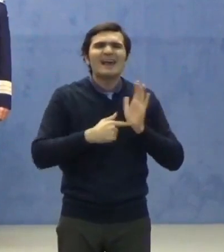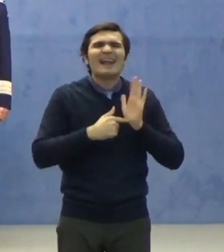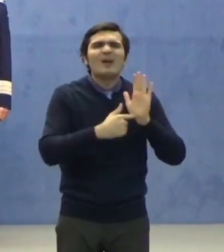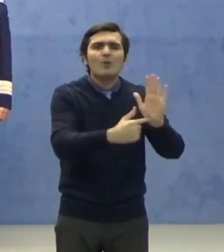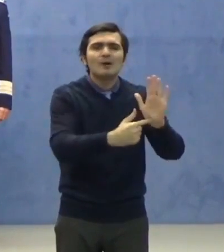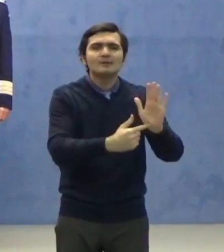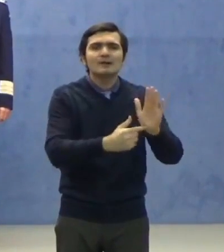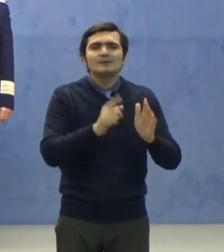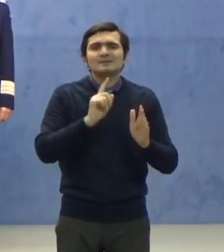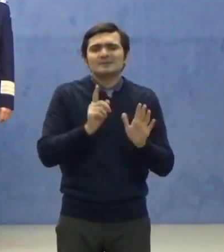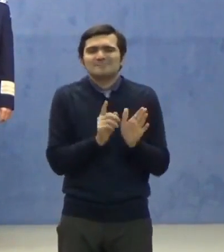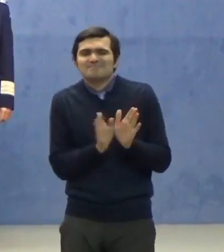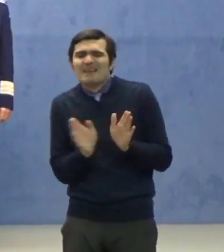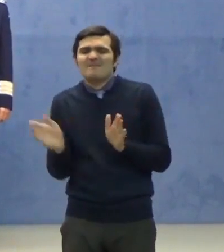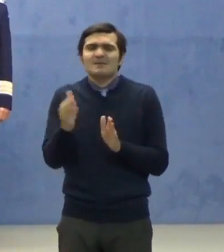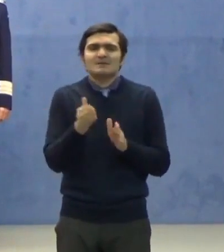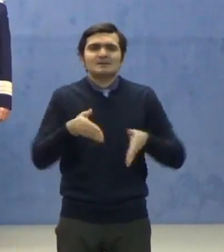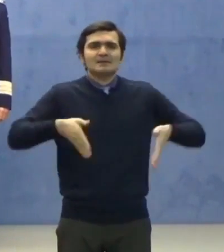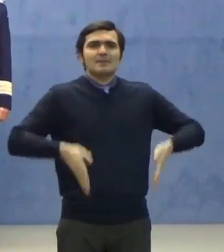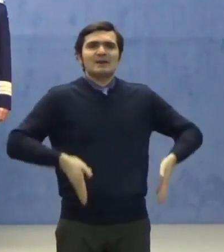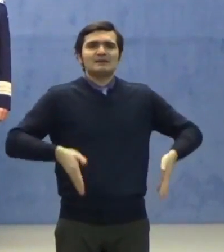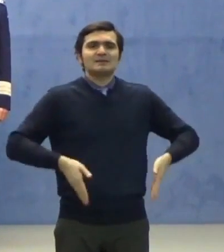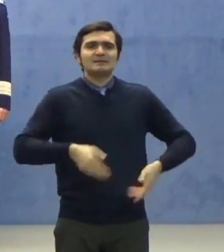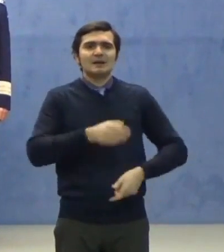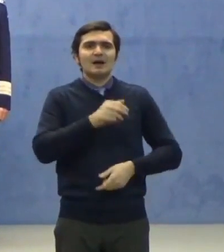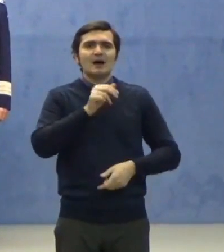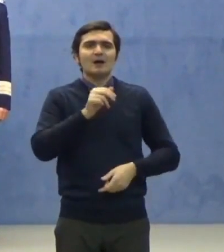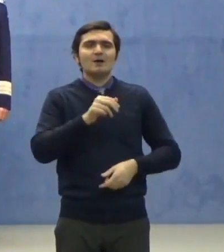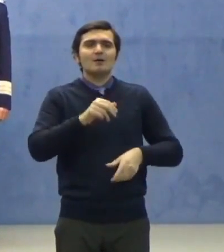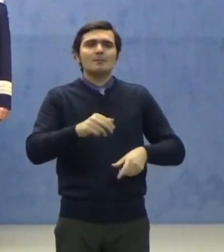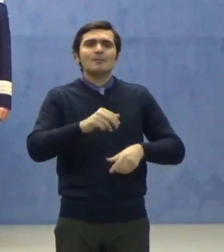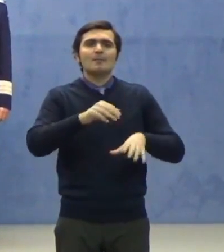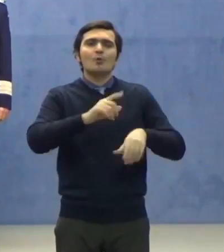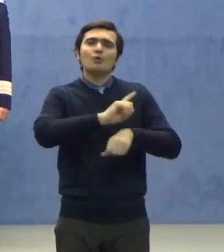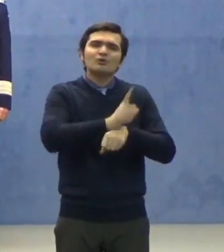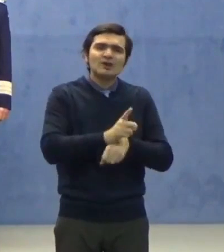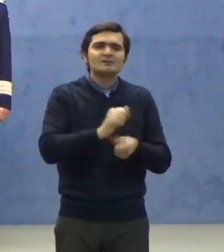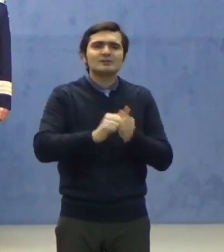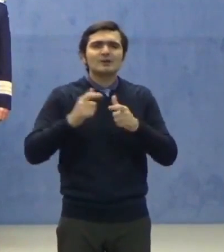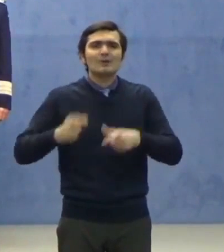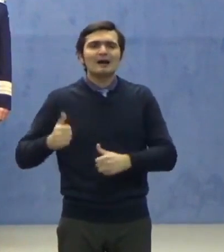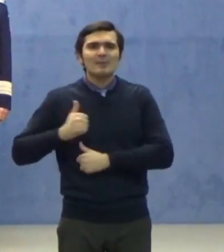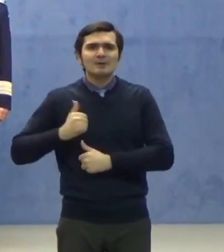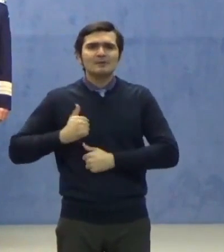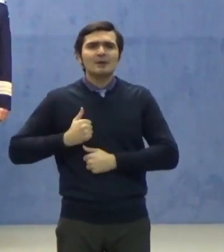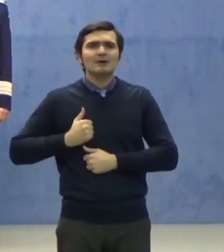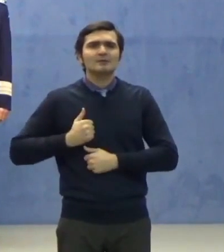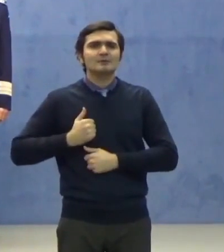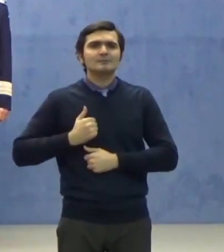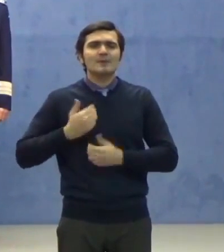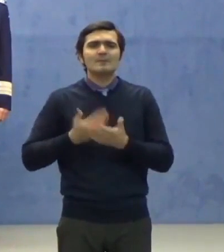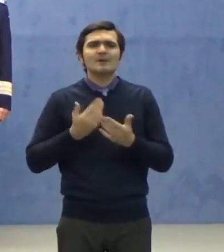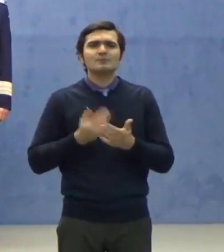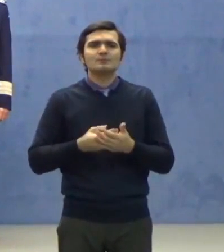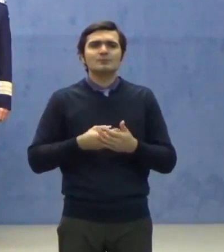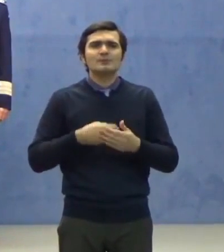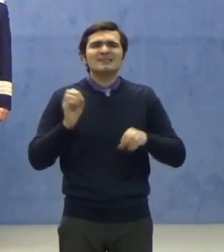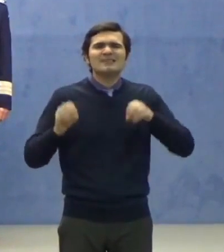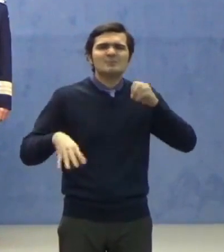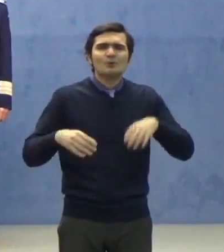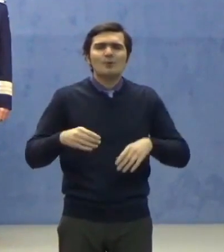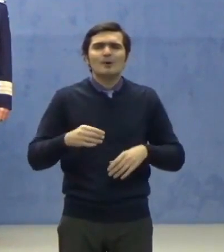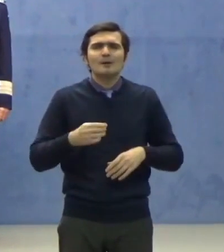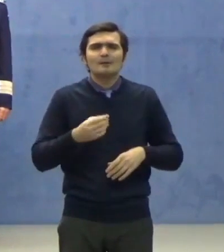prezentarea la unitățile de primiri urgență și la camerele de gardă pentru simptomele de viroză,